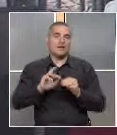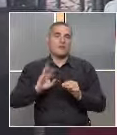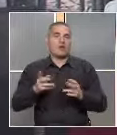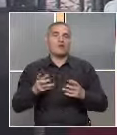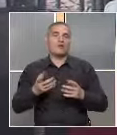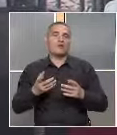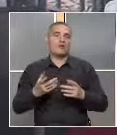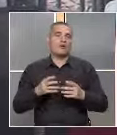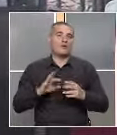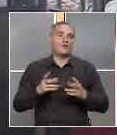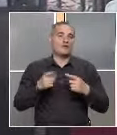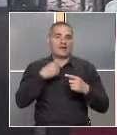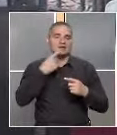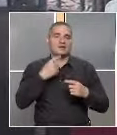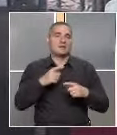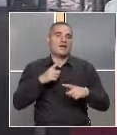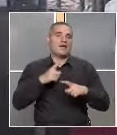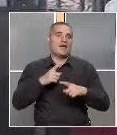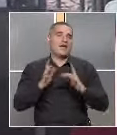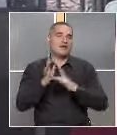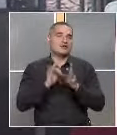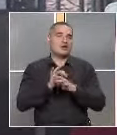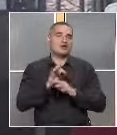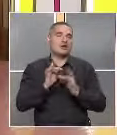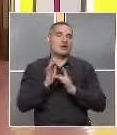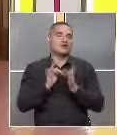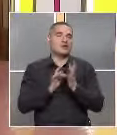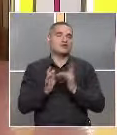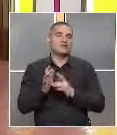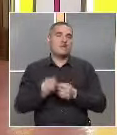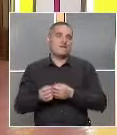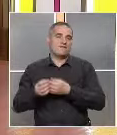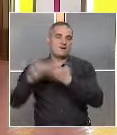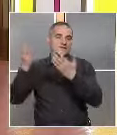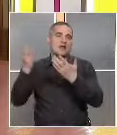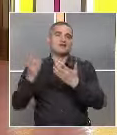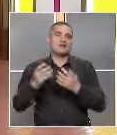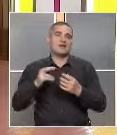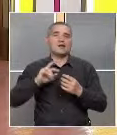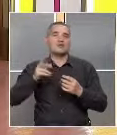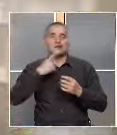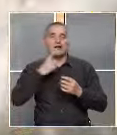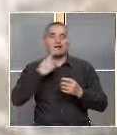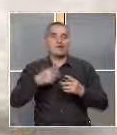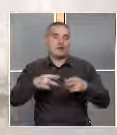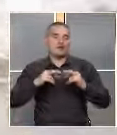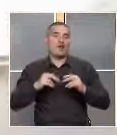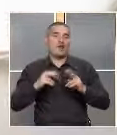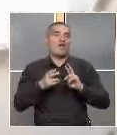си казваме Христос Воскресе и другия трябва да говори в истина Воскресе.